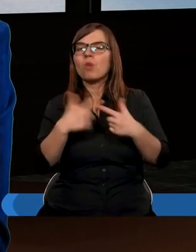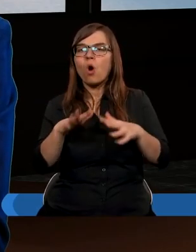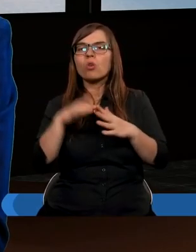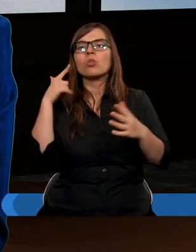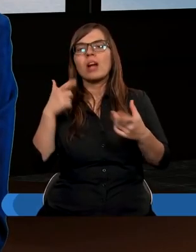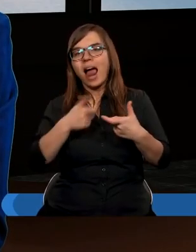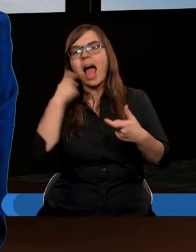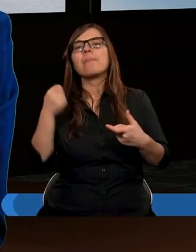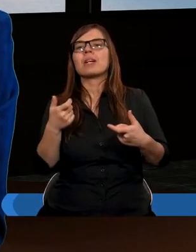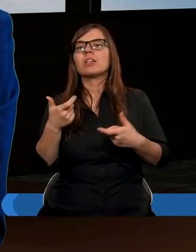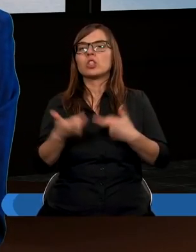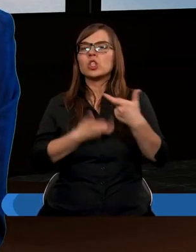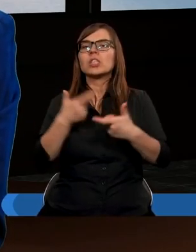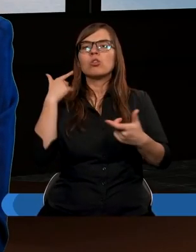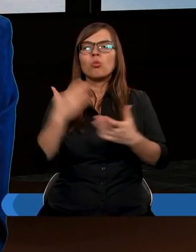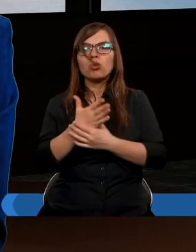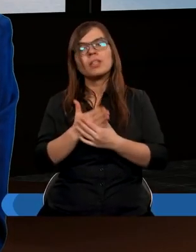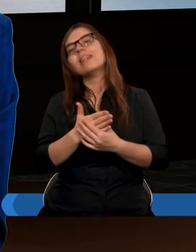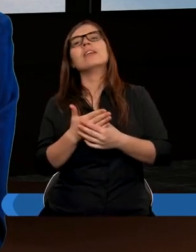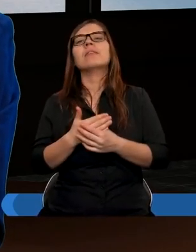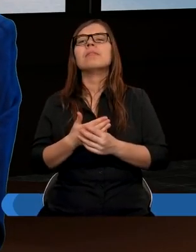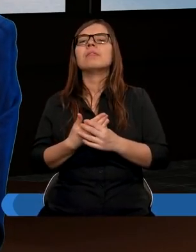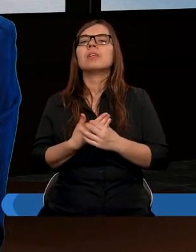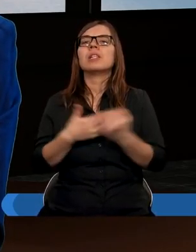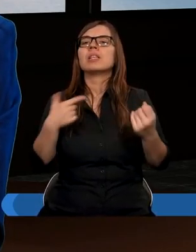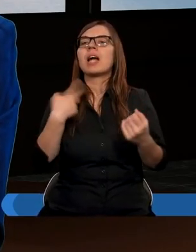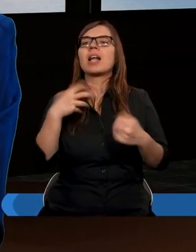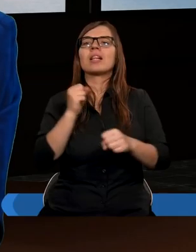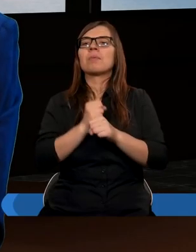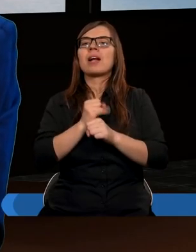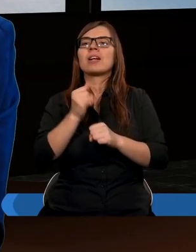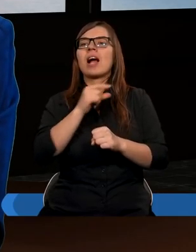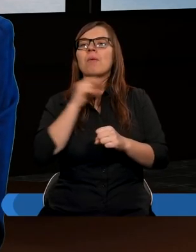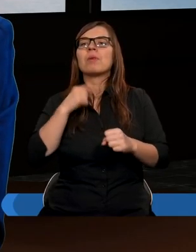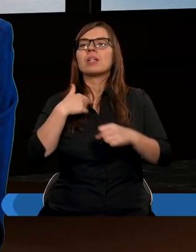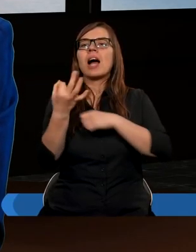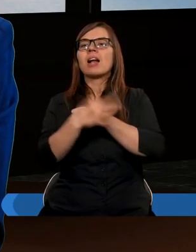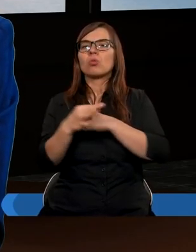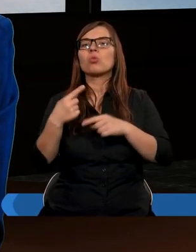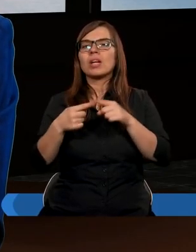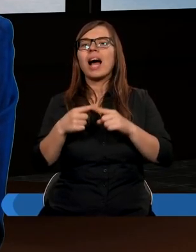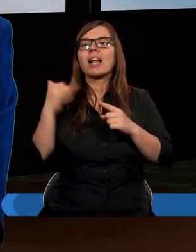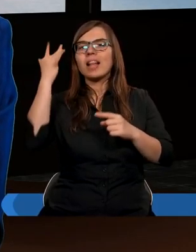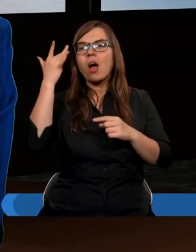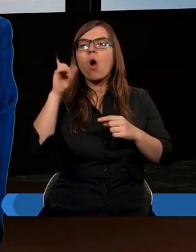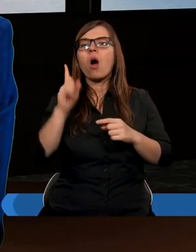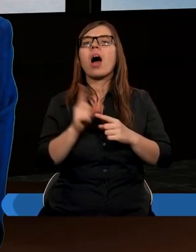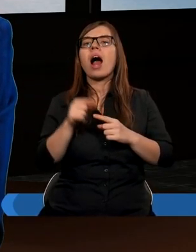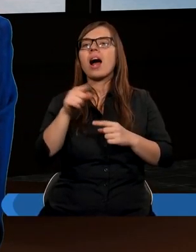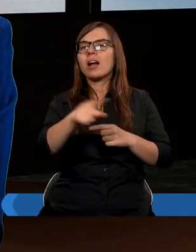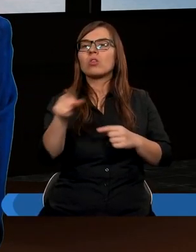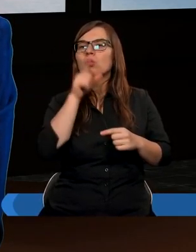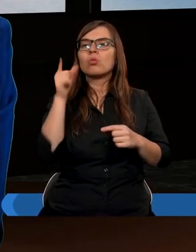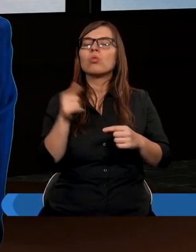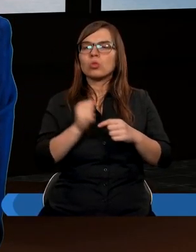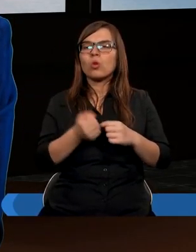lepiej. Ja to tak widzę, bo nie pracowałem jako pastor, na razie studiuję teologię, ale wydaje mi się, że jeśli ludzie